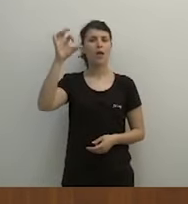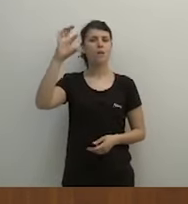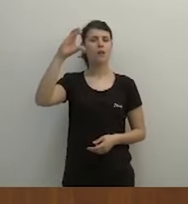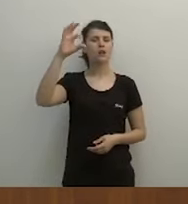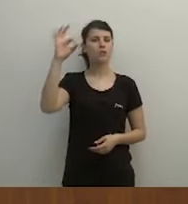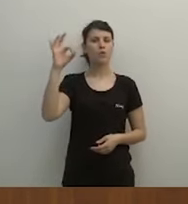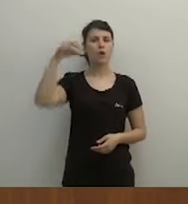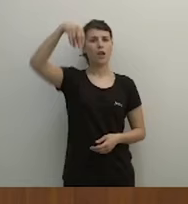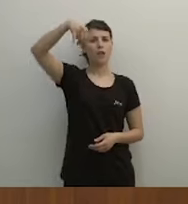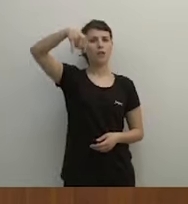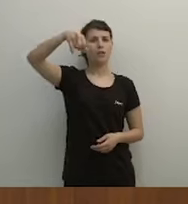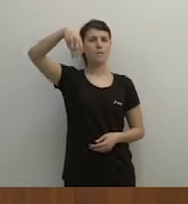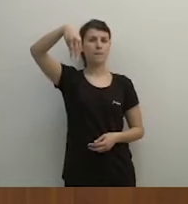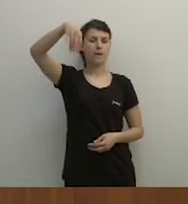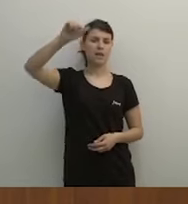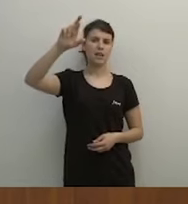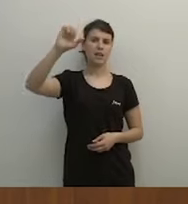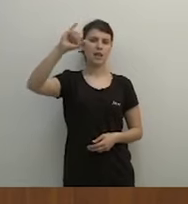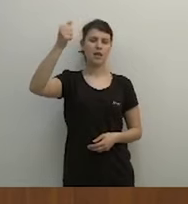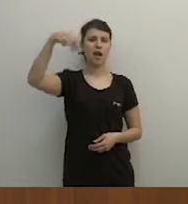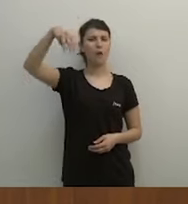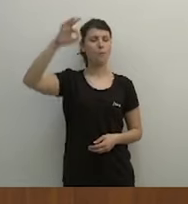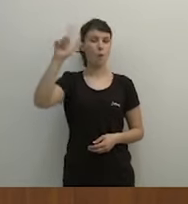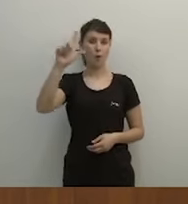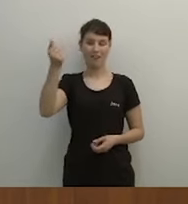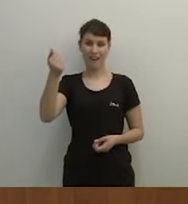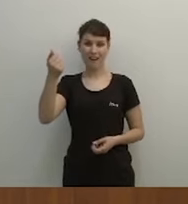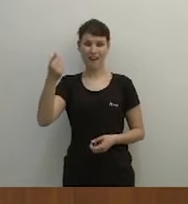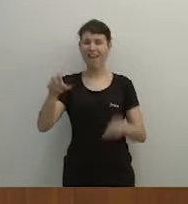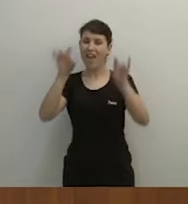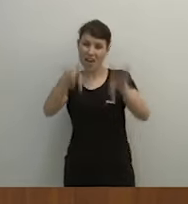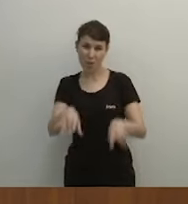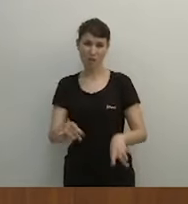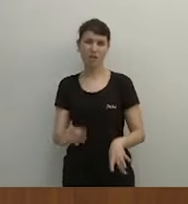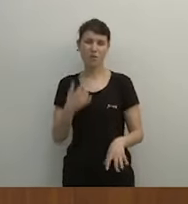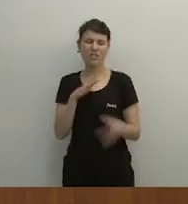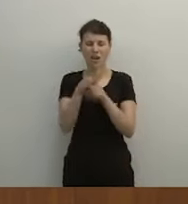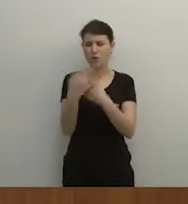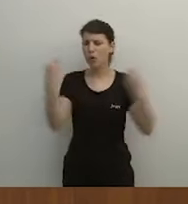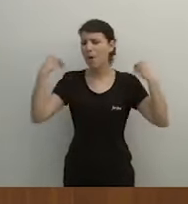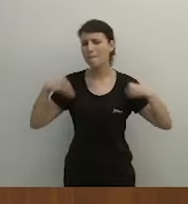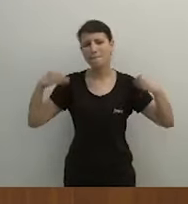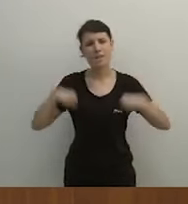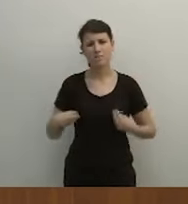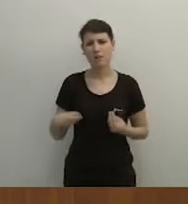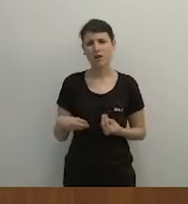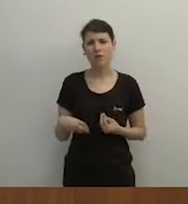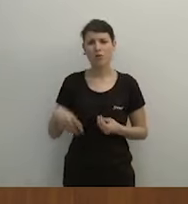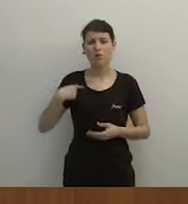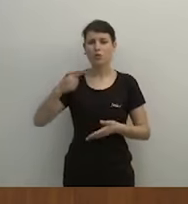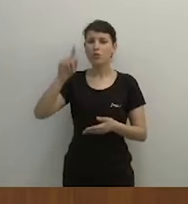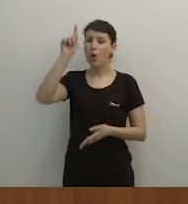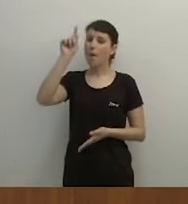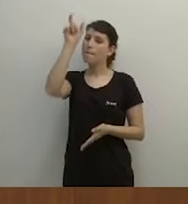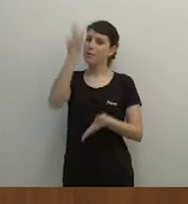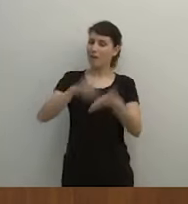Mireia Mollà, el mateix. Senyor Dolon i senyor Castillo, per cert, senyor Dolon, vostè signa aquest document, vostè està